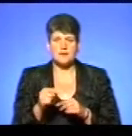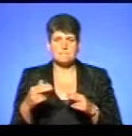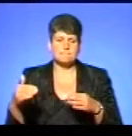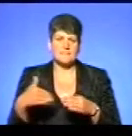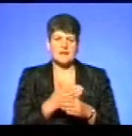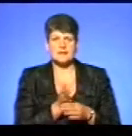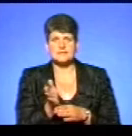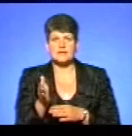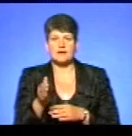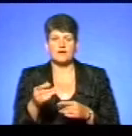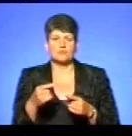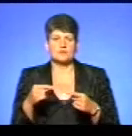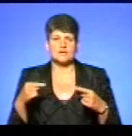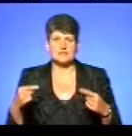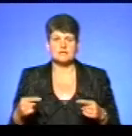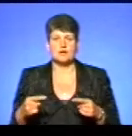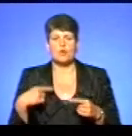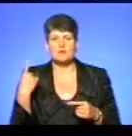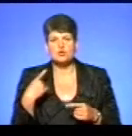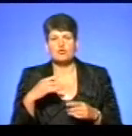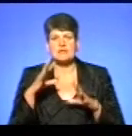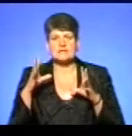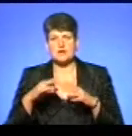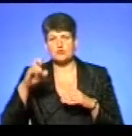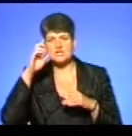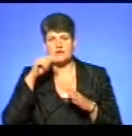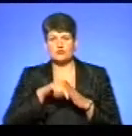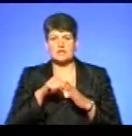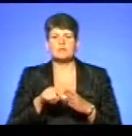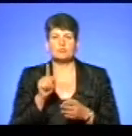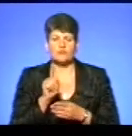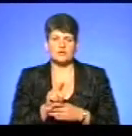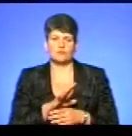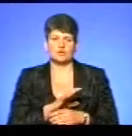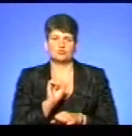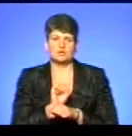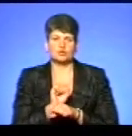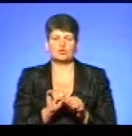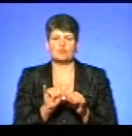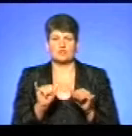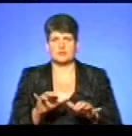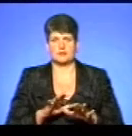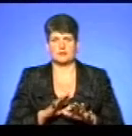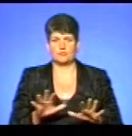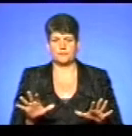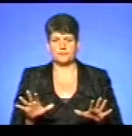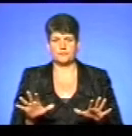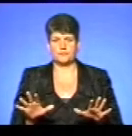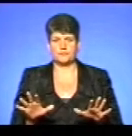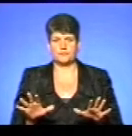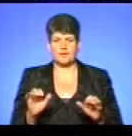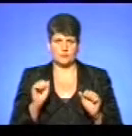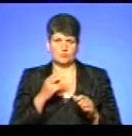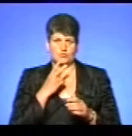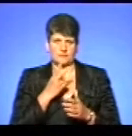різні і обласного, і навіть загальнодержавного значення дороги. Там ми мусили перекрити, щоб поширення, скажімо так, запубліці. У нас і можливість переглянути